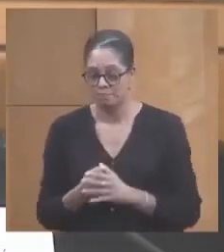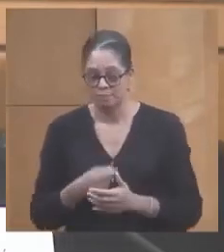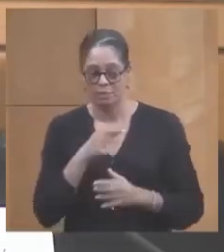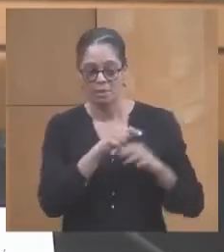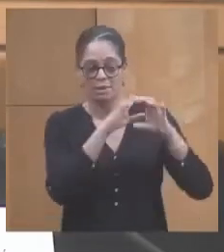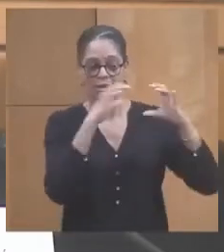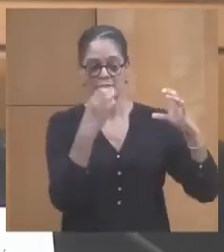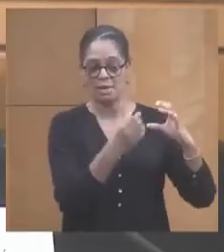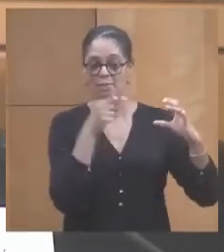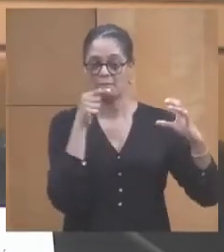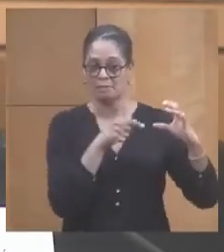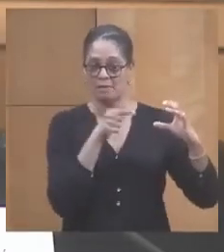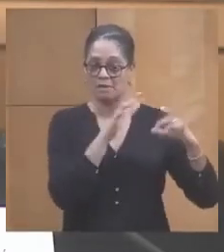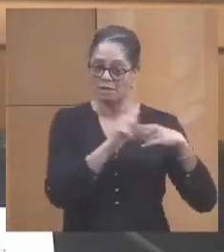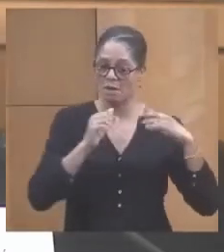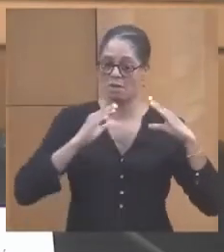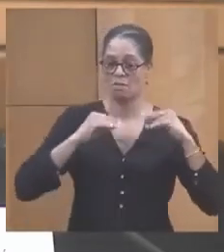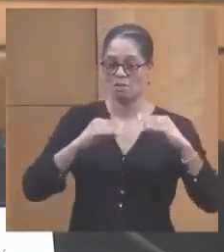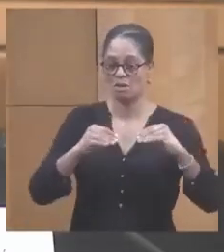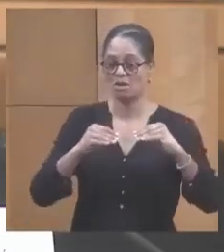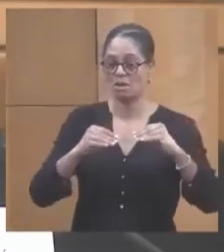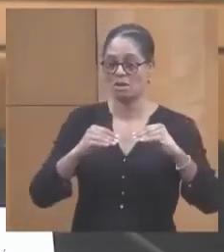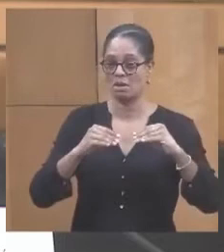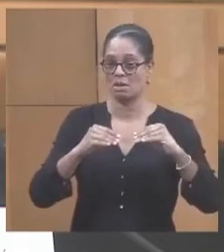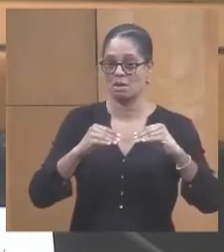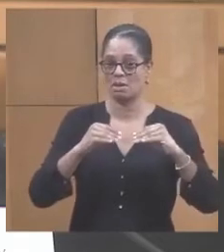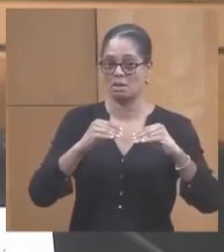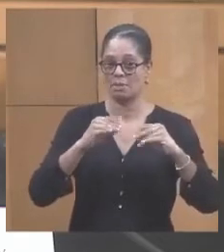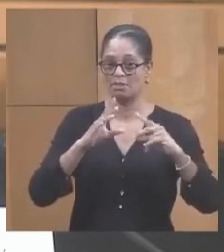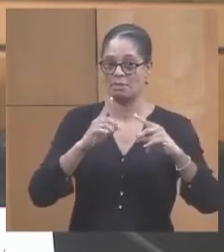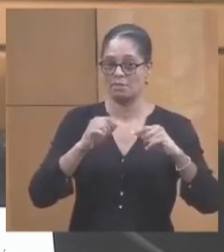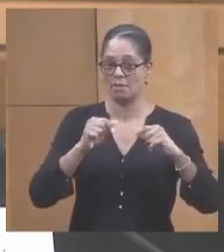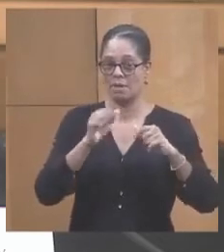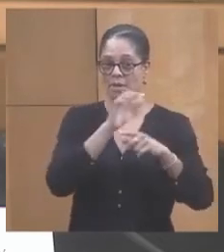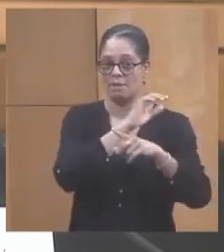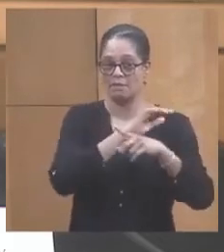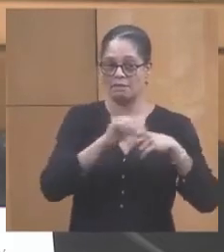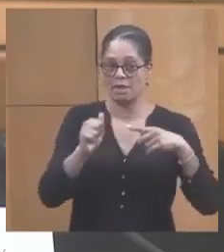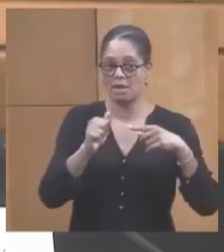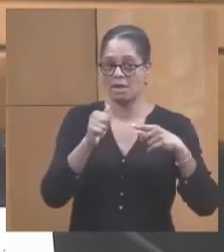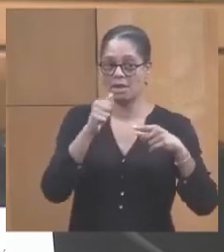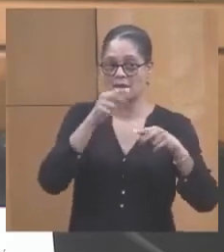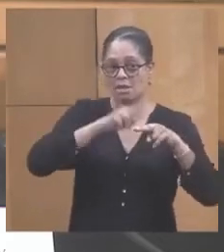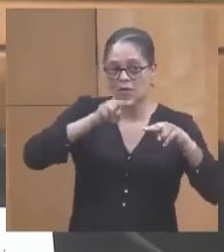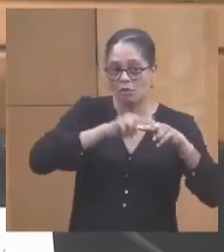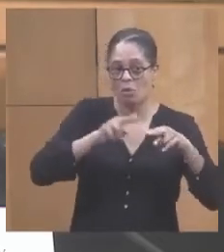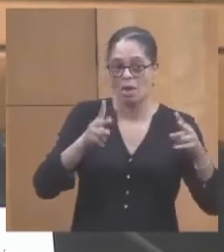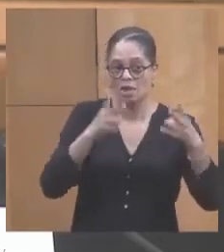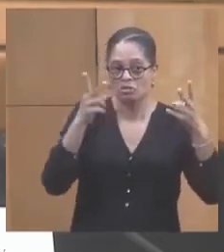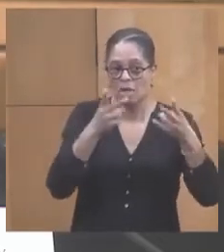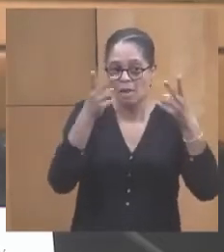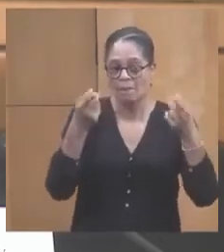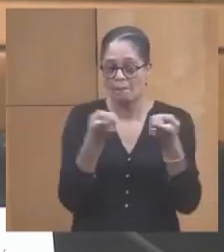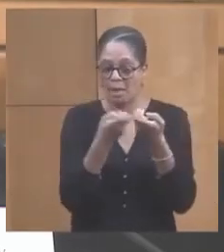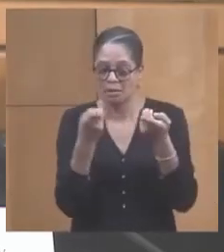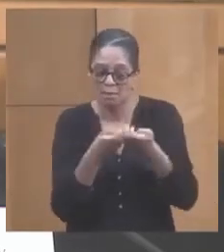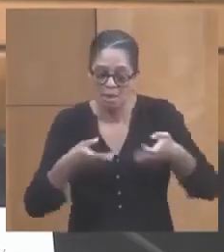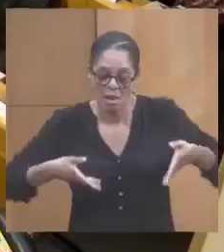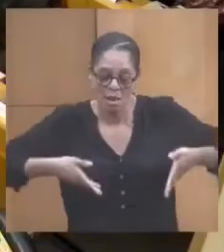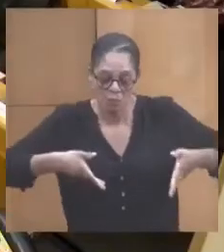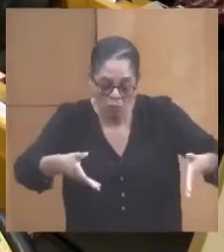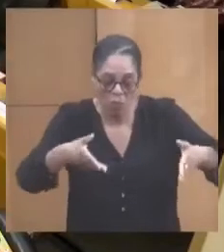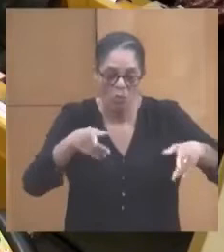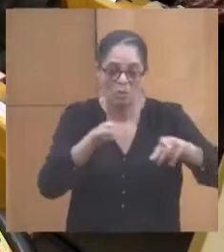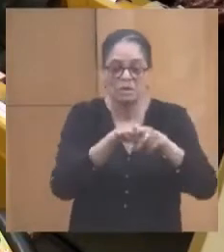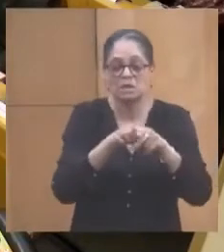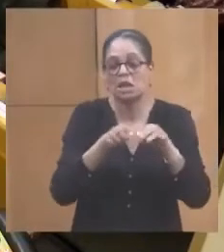CTM n'exécute que les structures légères telles que la voirie et les réseaux divers,